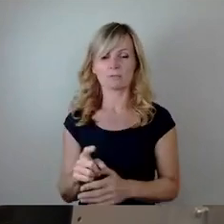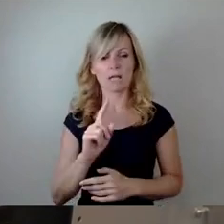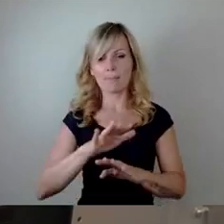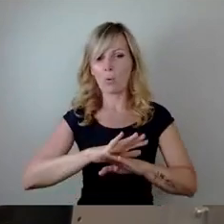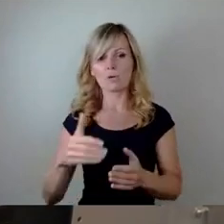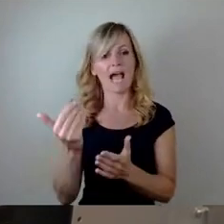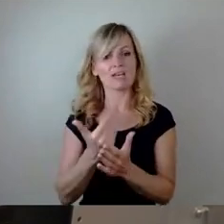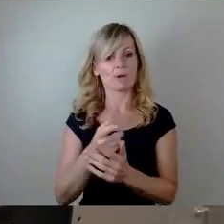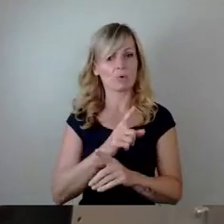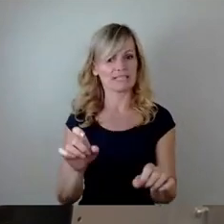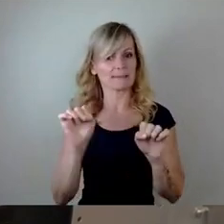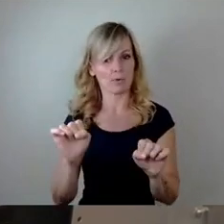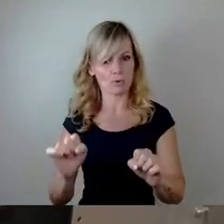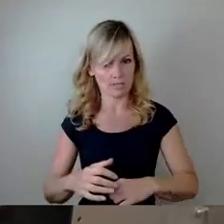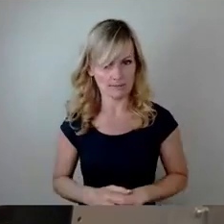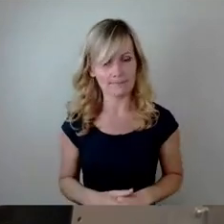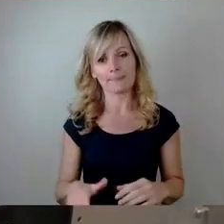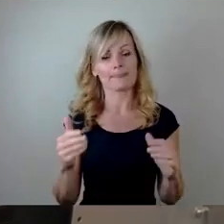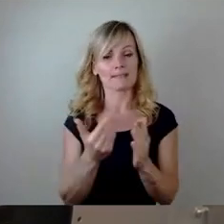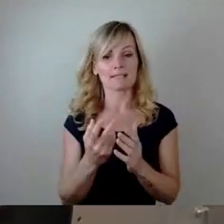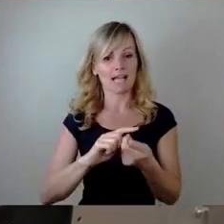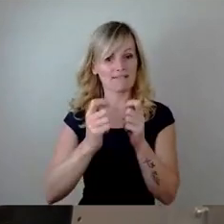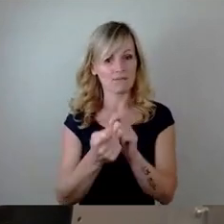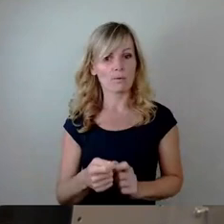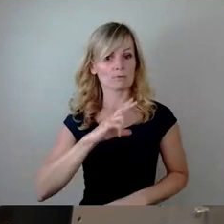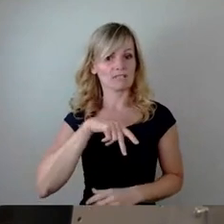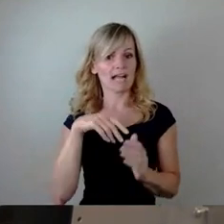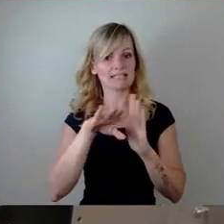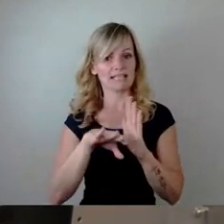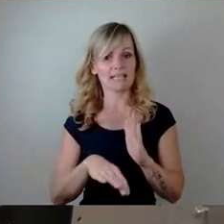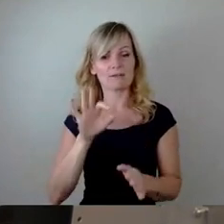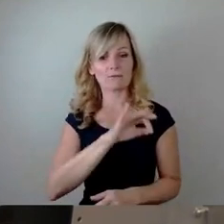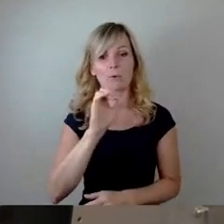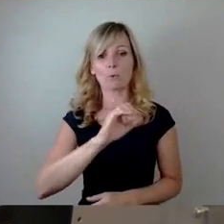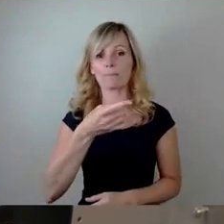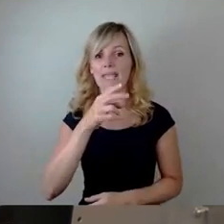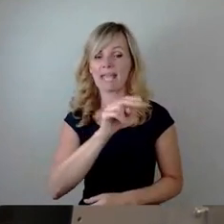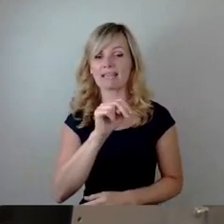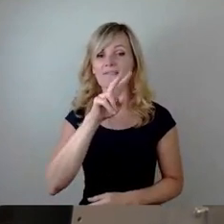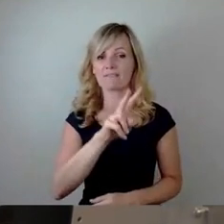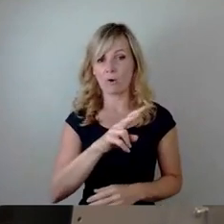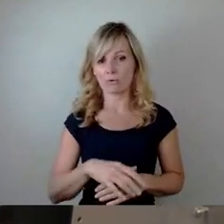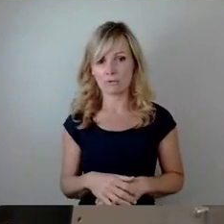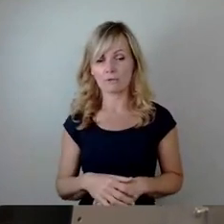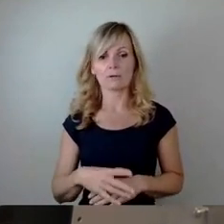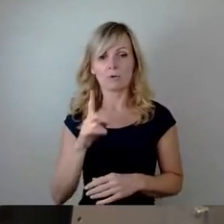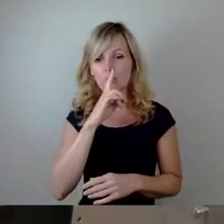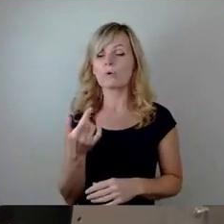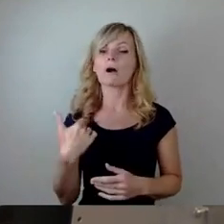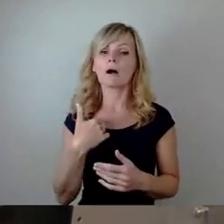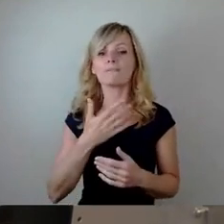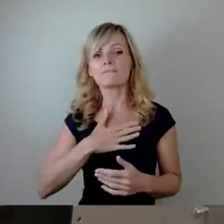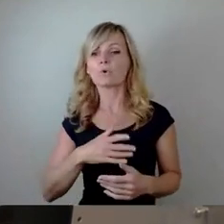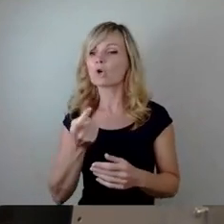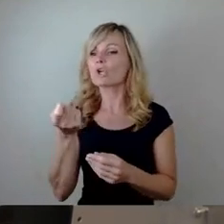nicht möglich. Wir regen daher eine Reform des Sozialtarifs für den ÖPNV an. Anstatt Wohltaten mit der Gießkanne zu verteilen, müssen wir